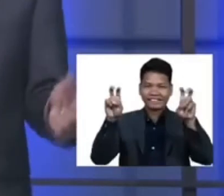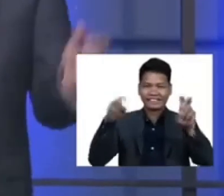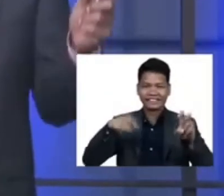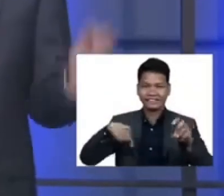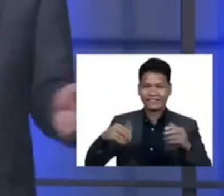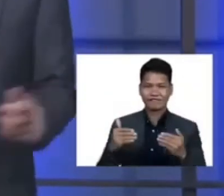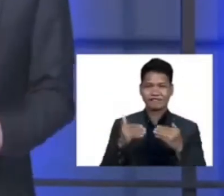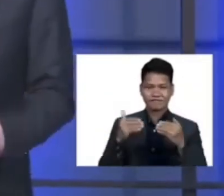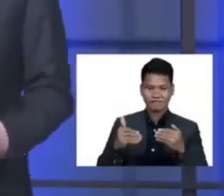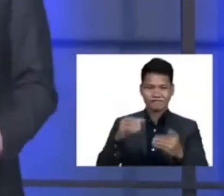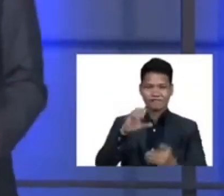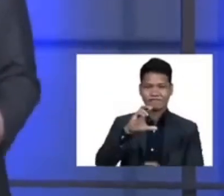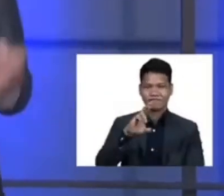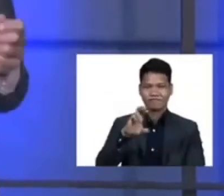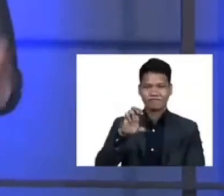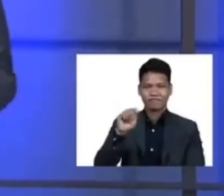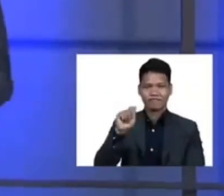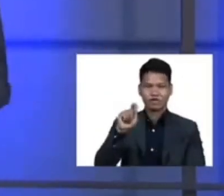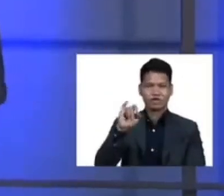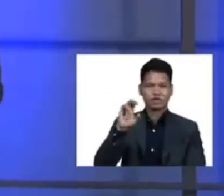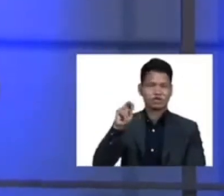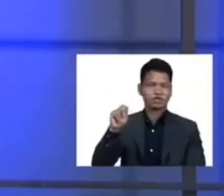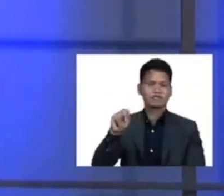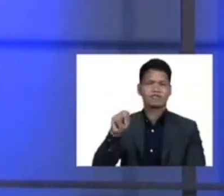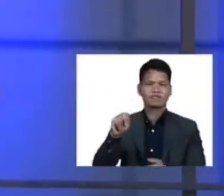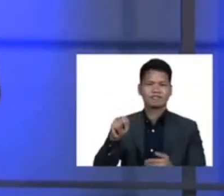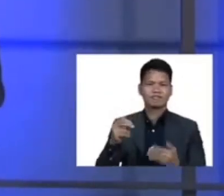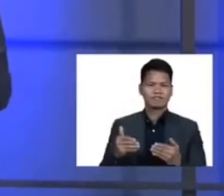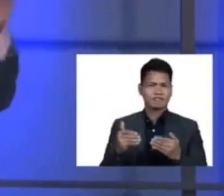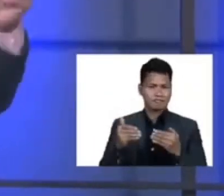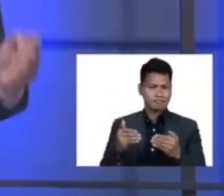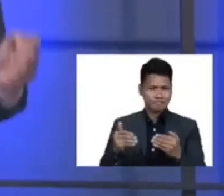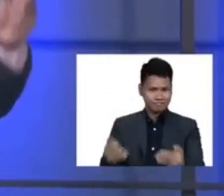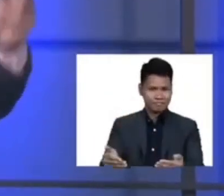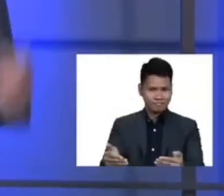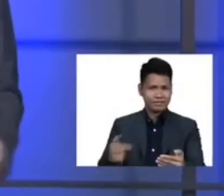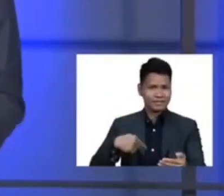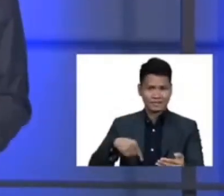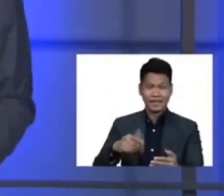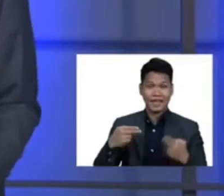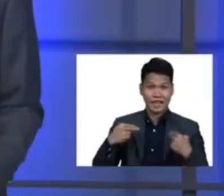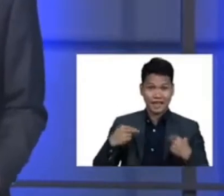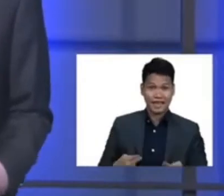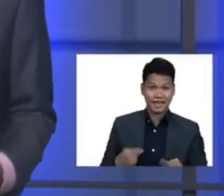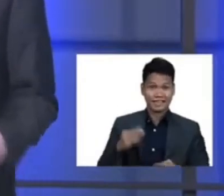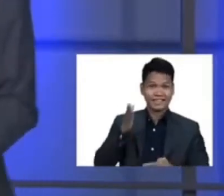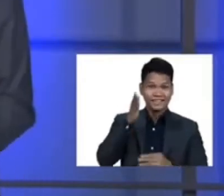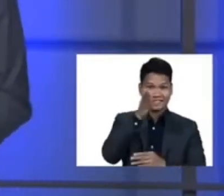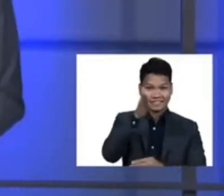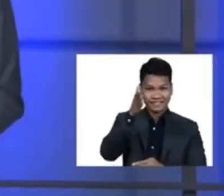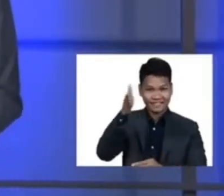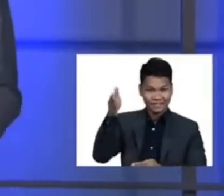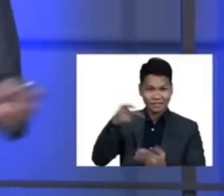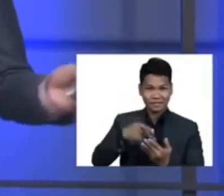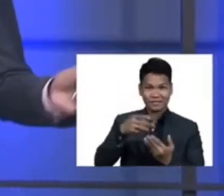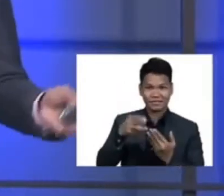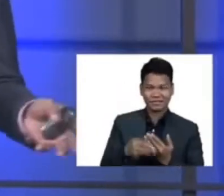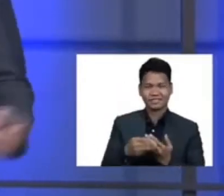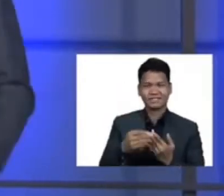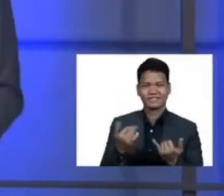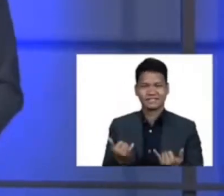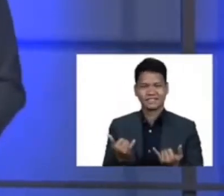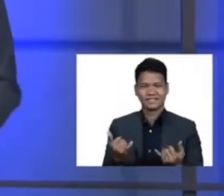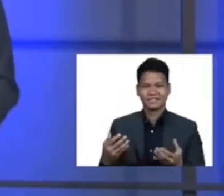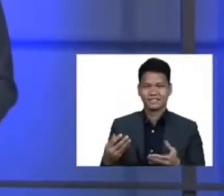Seriye Creation Series dito po sa ating Health Evangelism Program. Kasama po